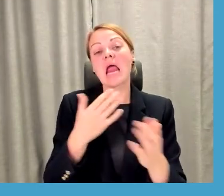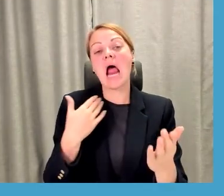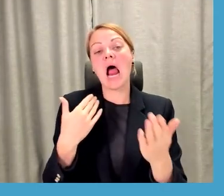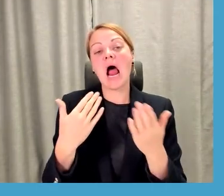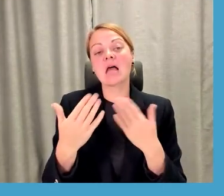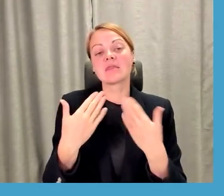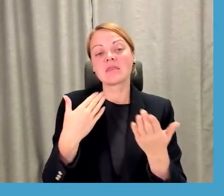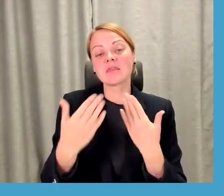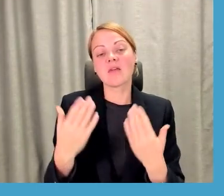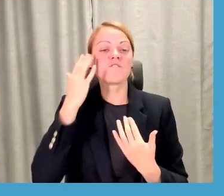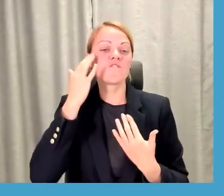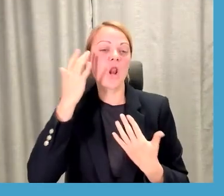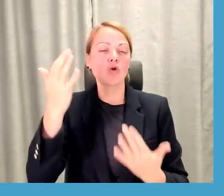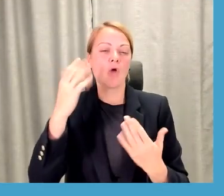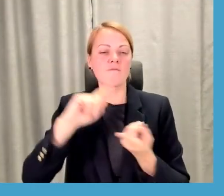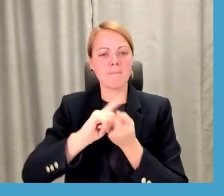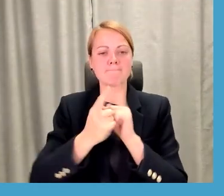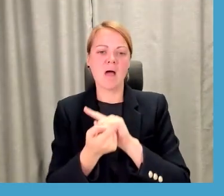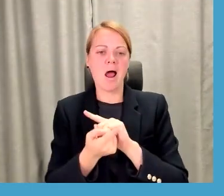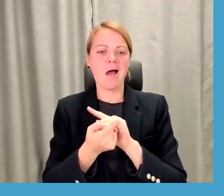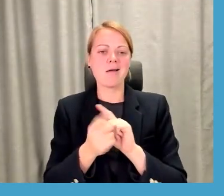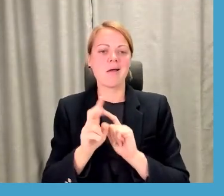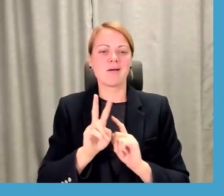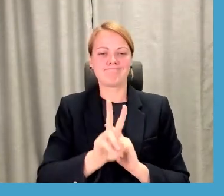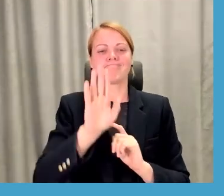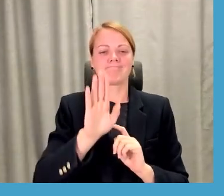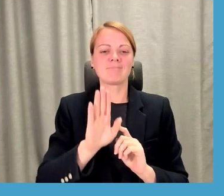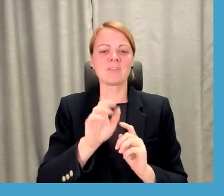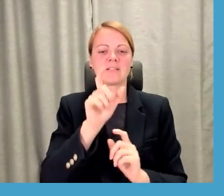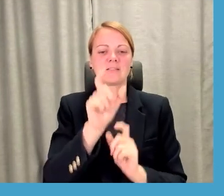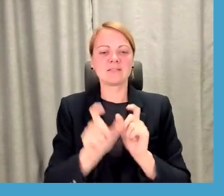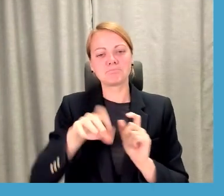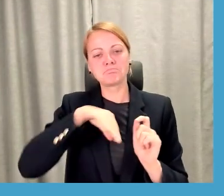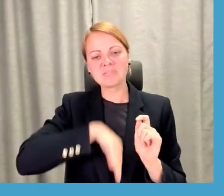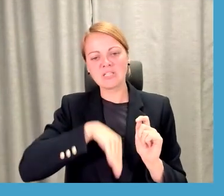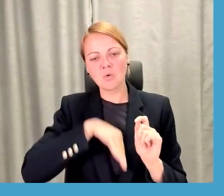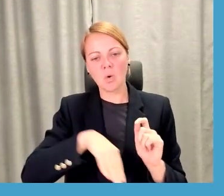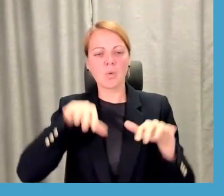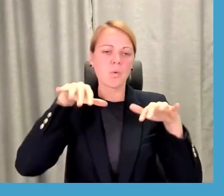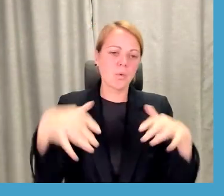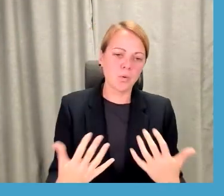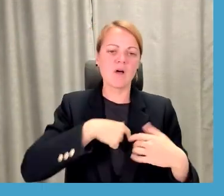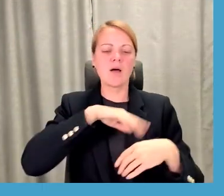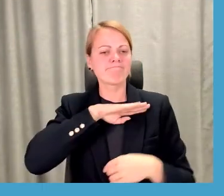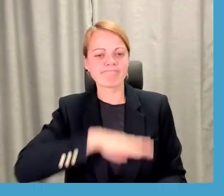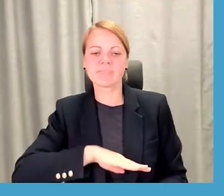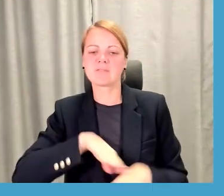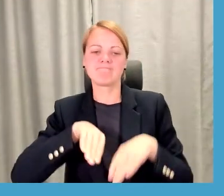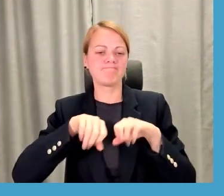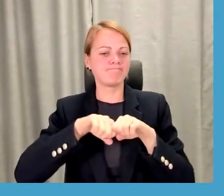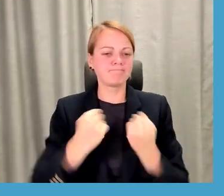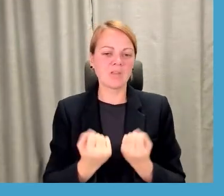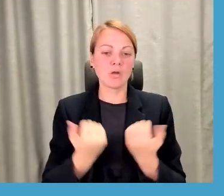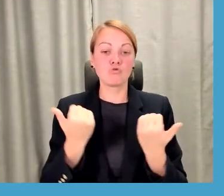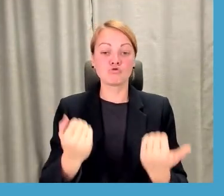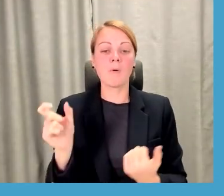filosofijas maiņu attiecībā uz tiem studentiem, kuri vai, nu, psiholoģiski pagurs, celūs, un tiešām šobrīd